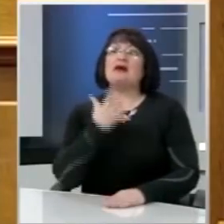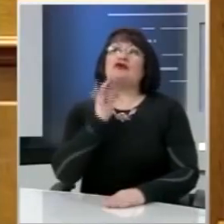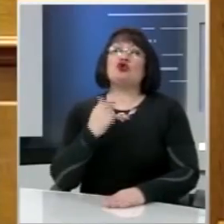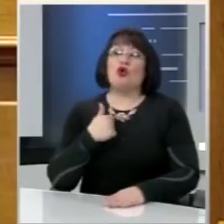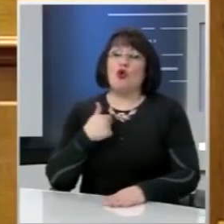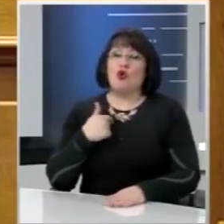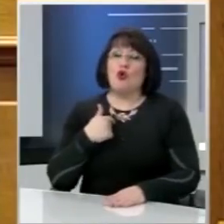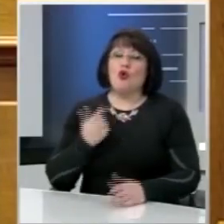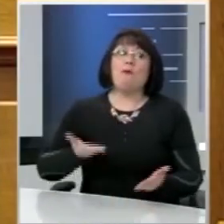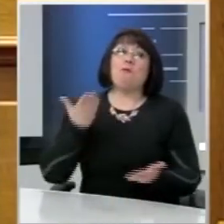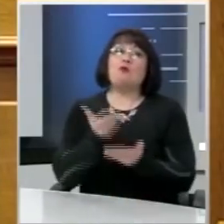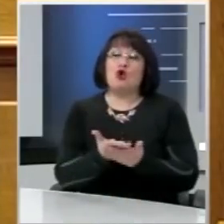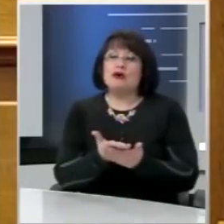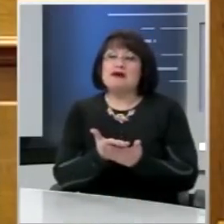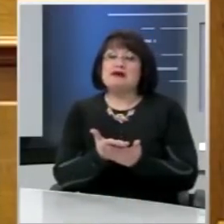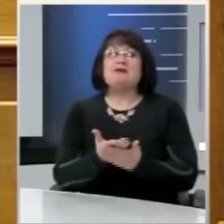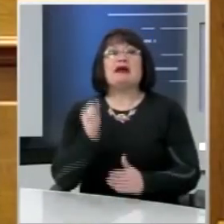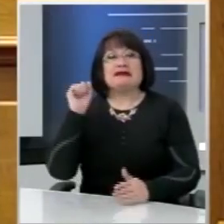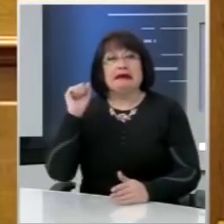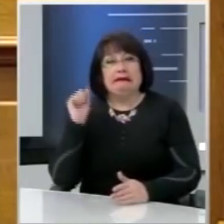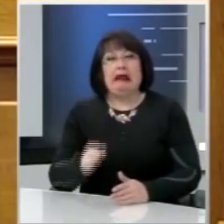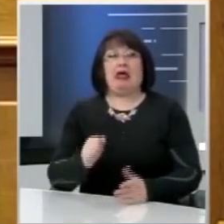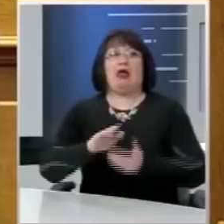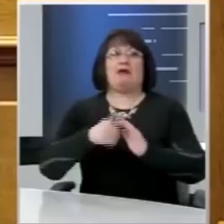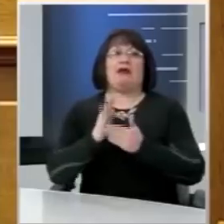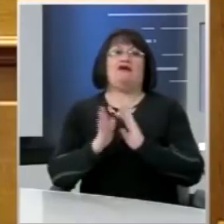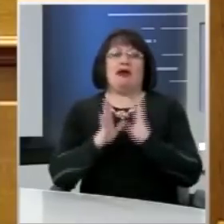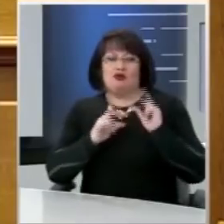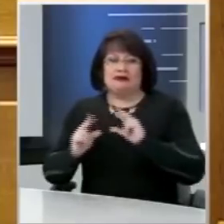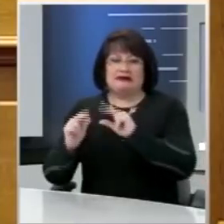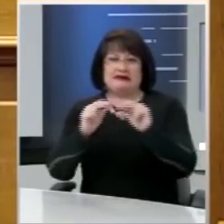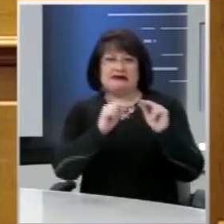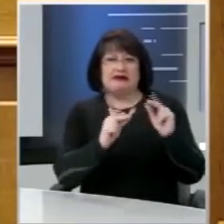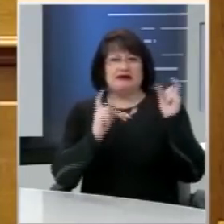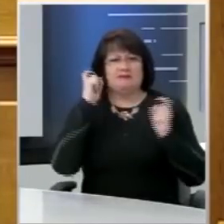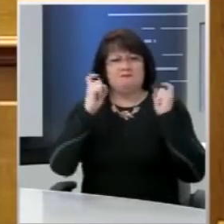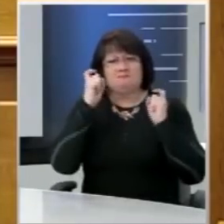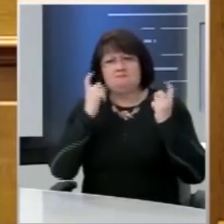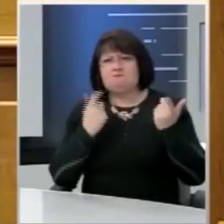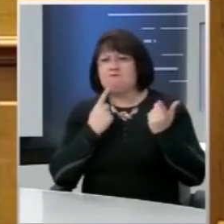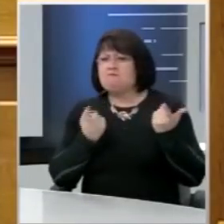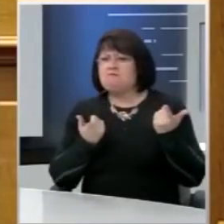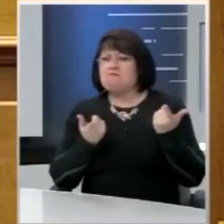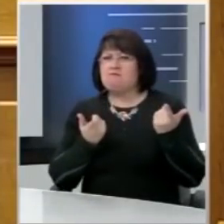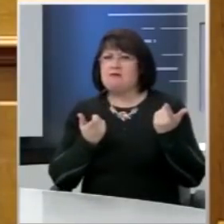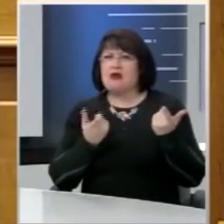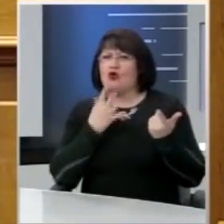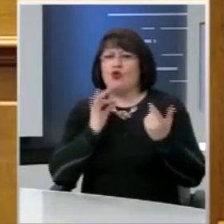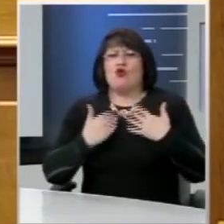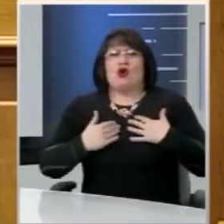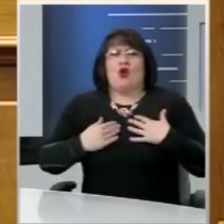πρόταση του ΚΚΕ μπήκε στο επίκεντρο, αν θέλετε, της συζήτησης ή του προβληματισμού και όχι βέβαια γιατί το